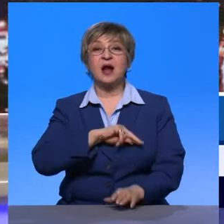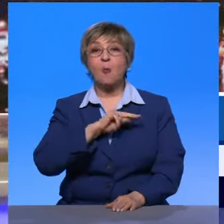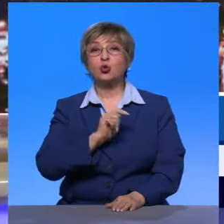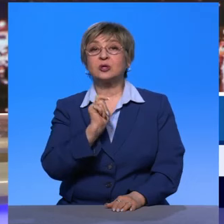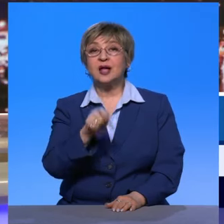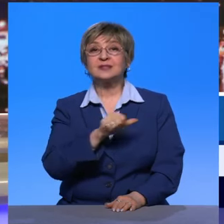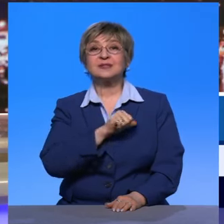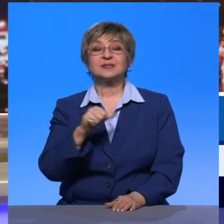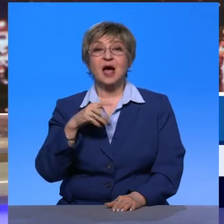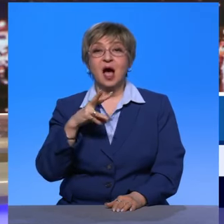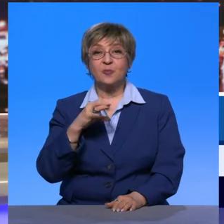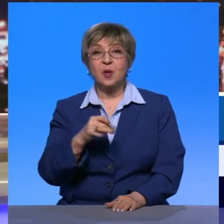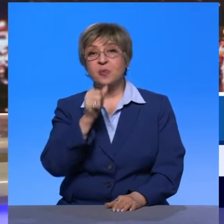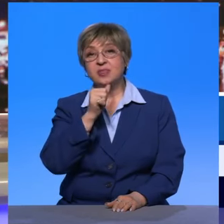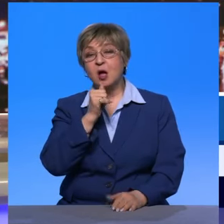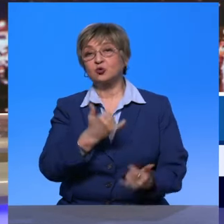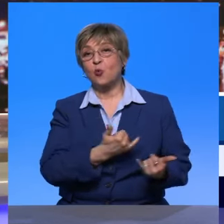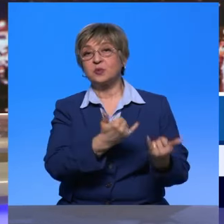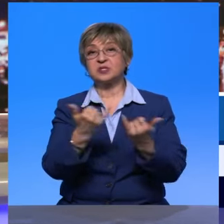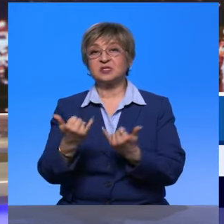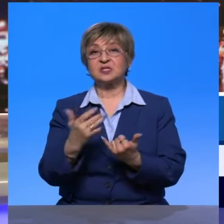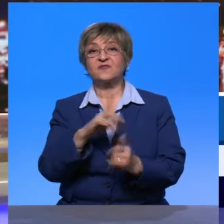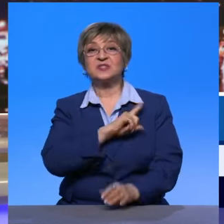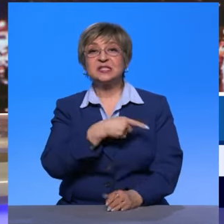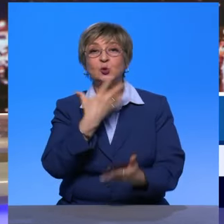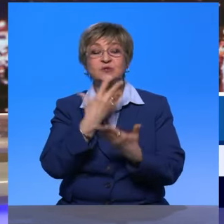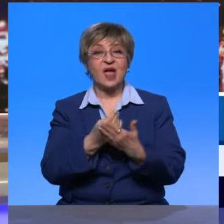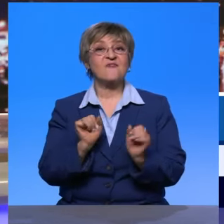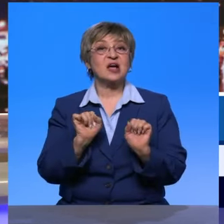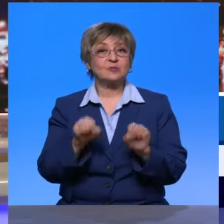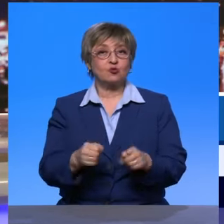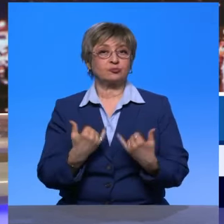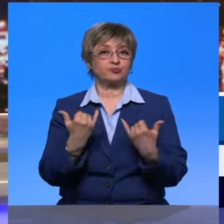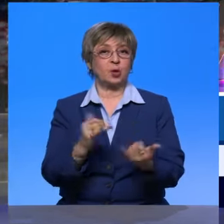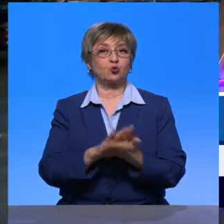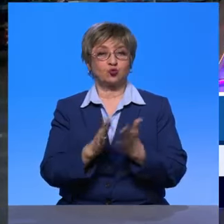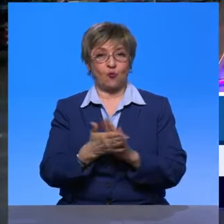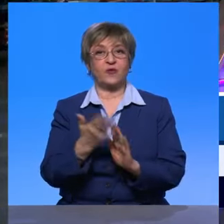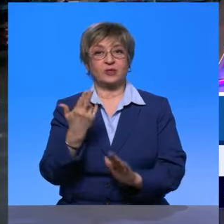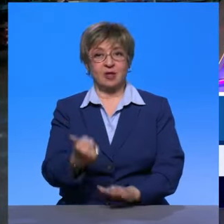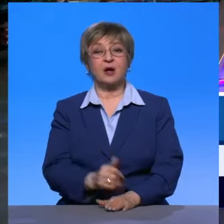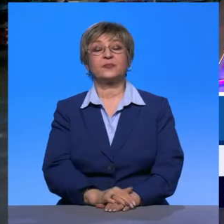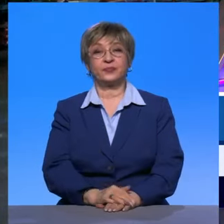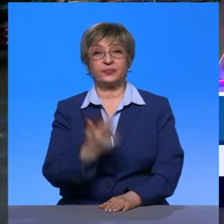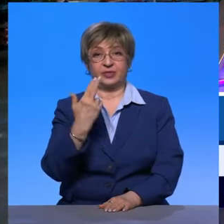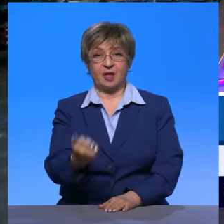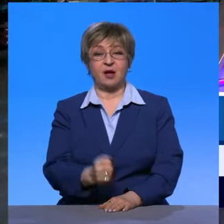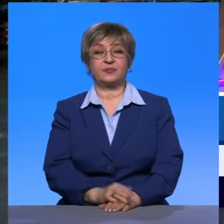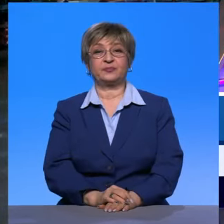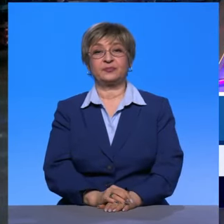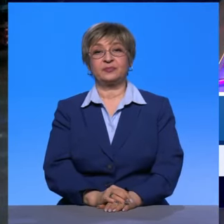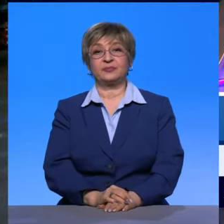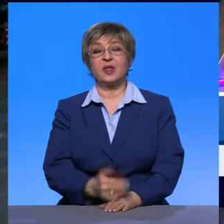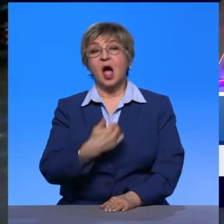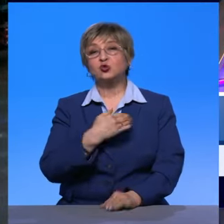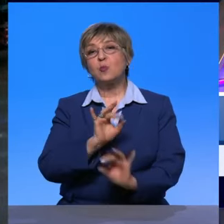пытаются, так скажем, обеспечить силу своих возможностей и условия. Да. Я, если позволите, прокомментирую. Конечно.